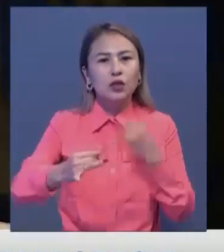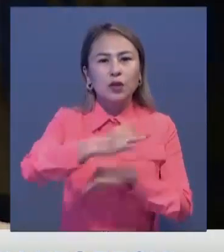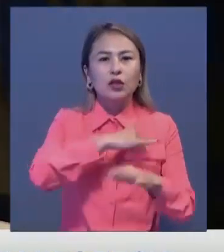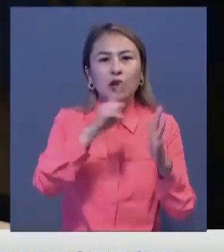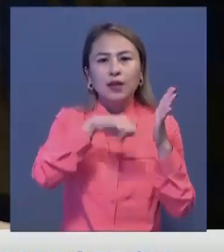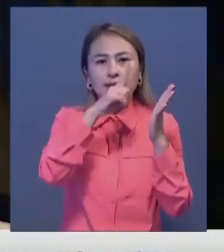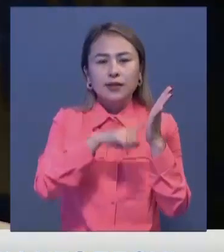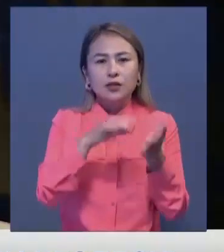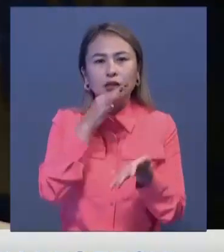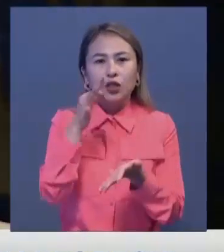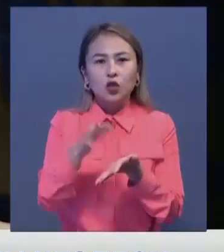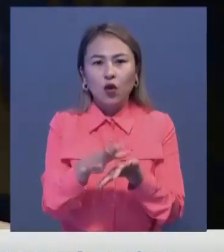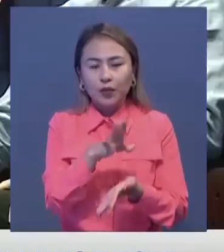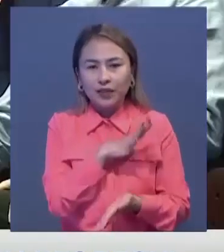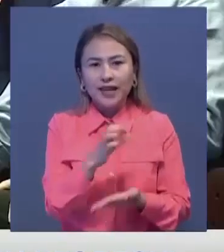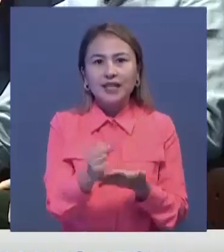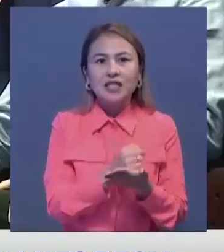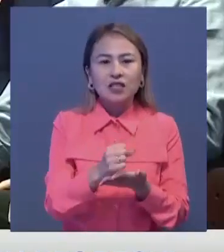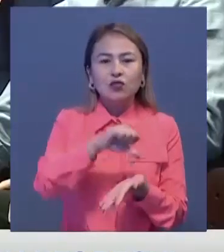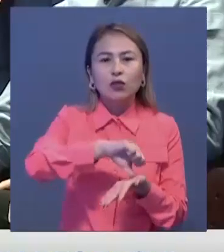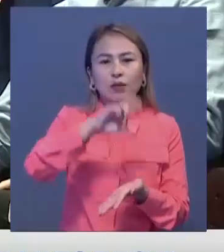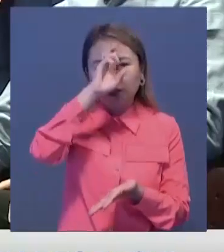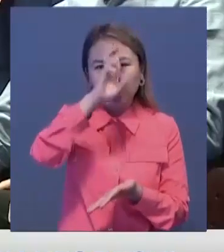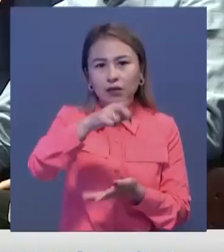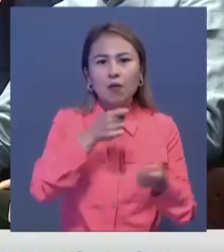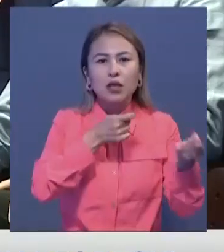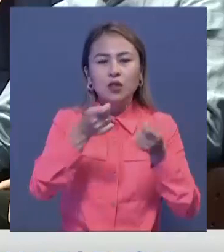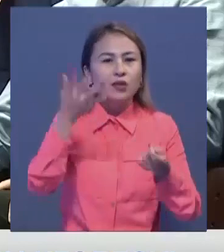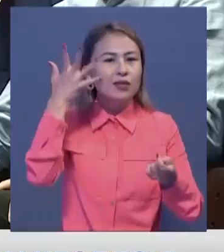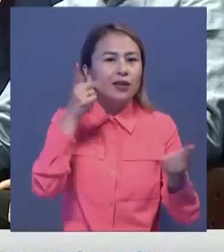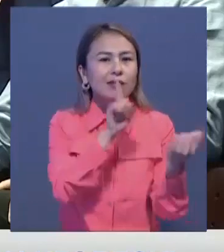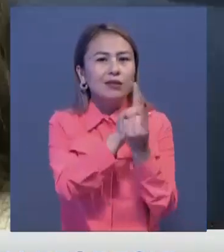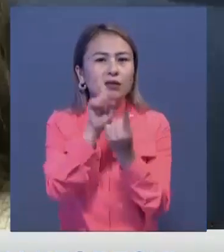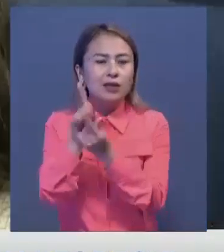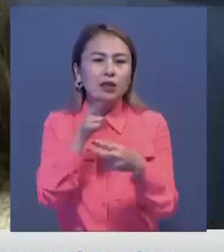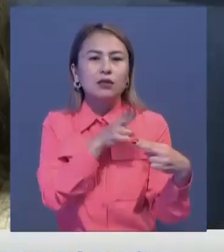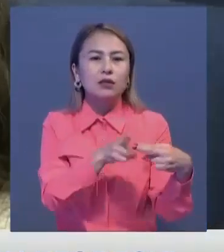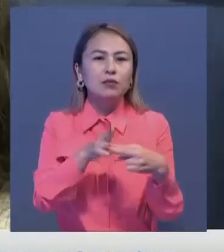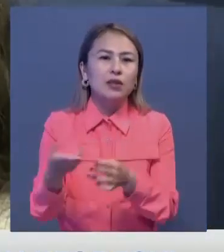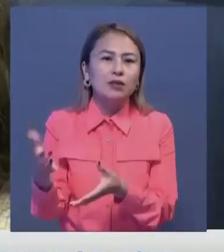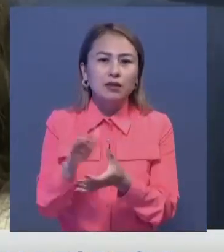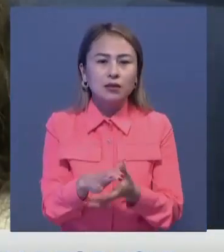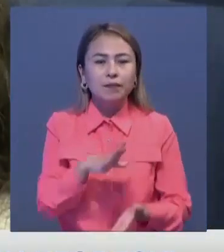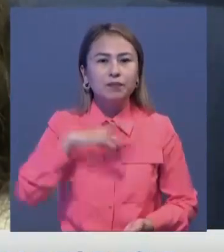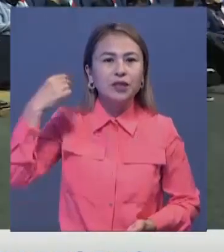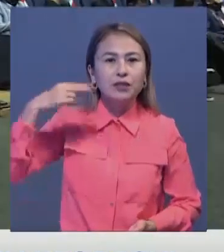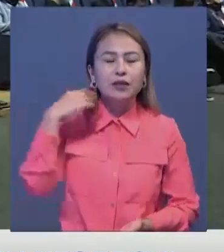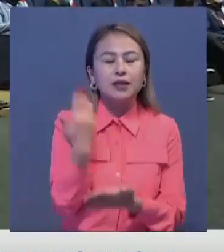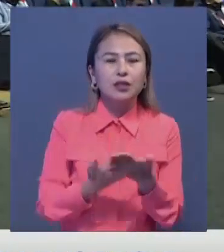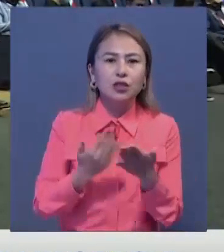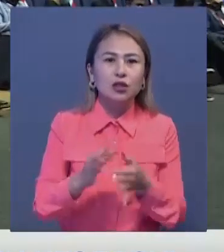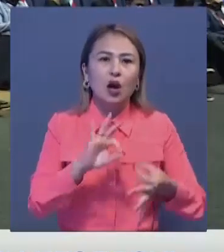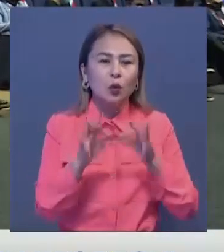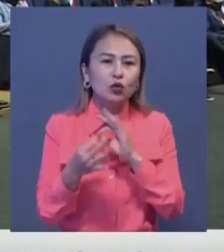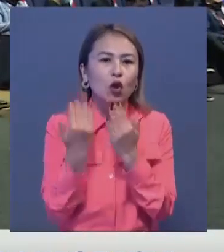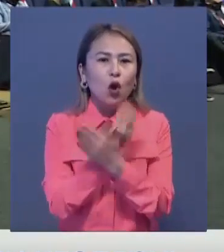бөлісіп, сұрақтарға жоап берді резерві өкілдері мемлекетті басқару үсінде кездесетін кедергілермен таңысты. Президент